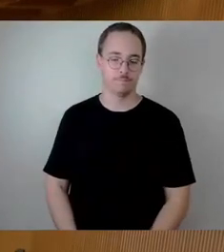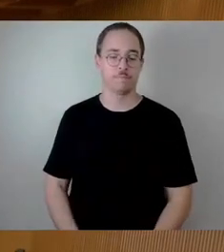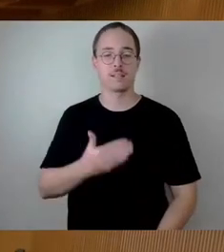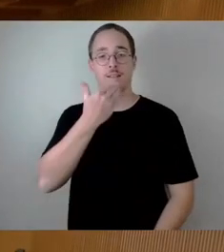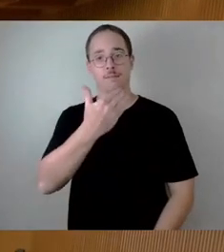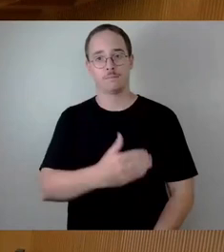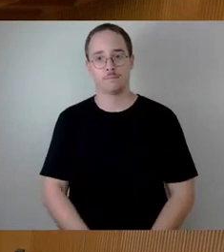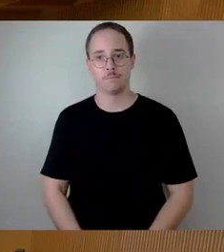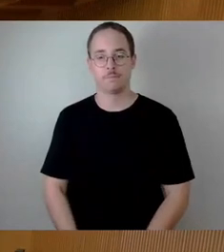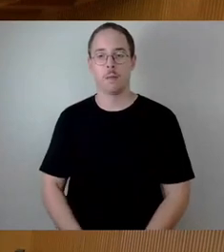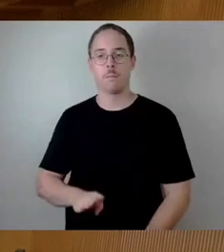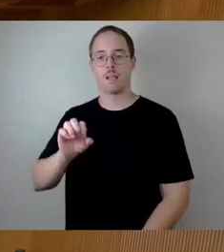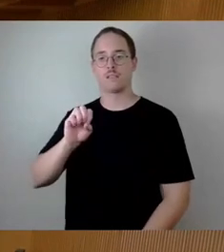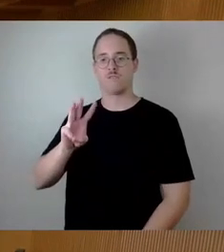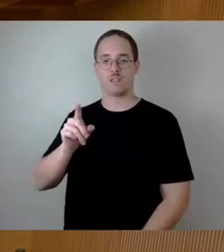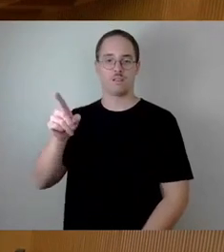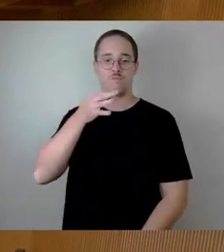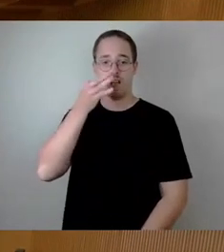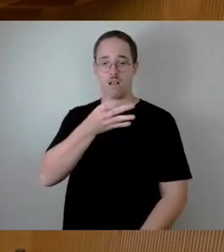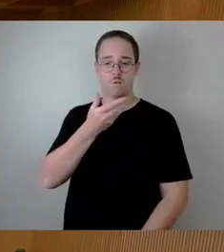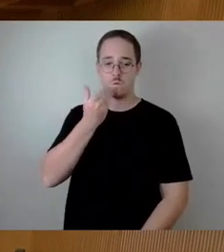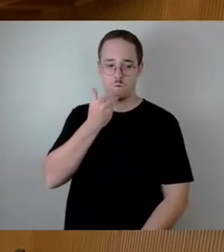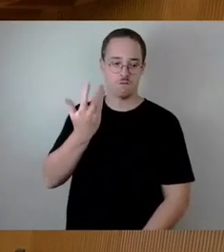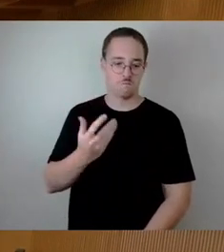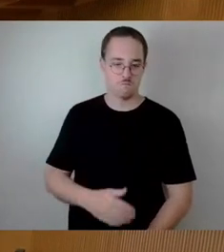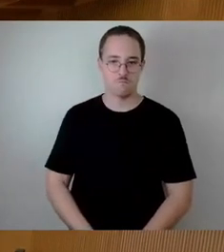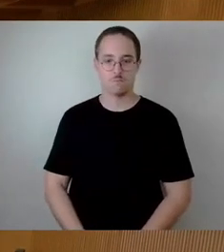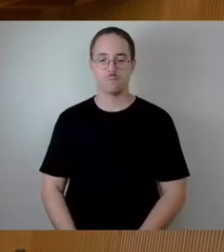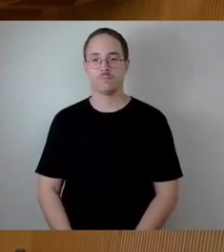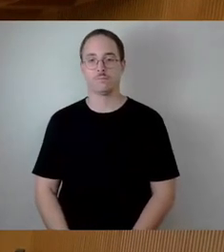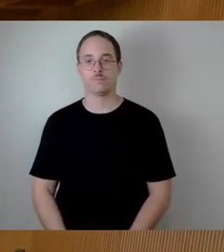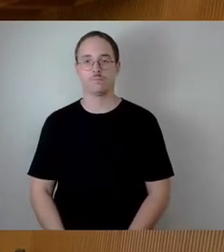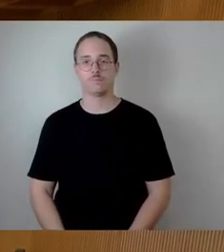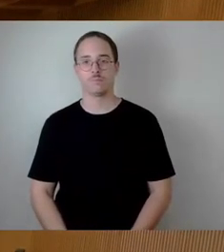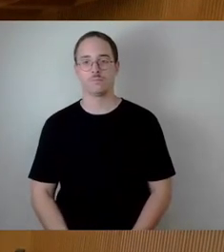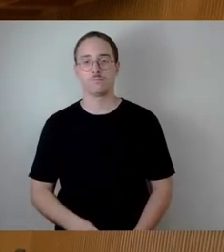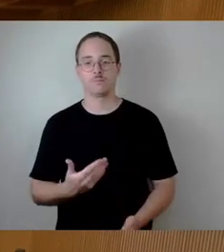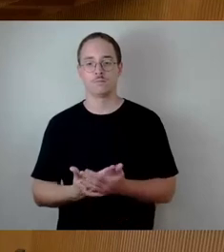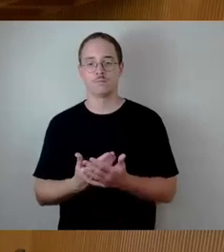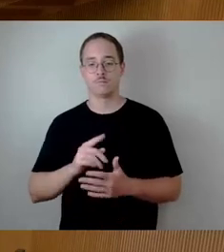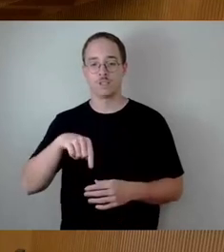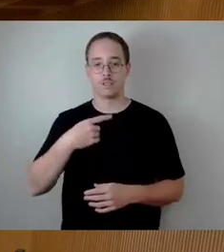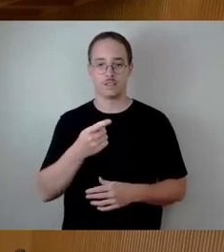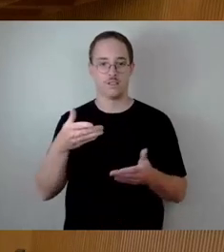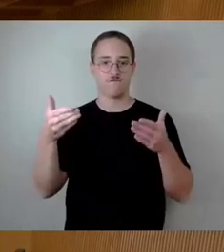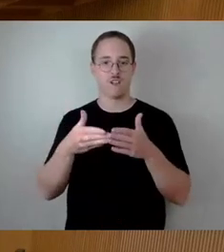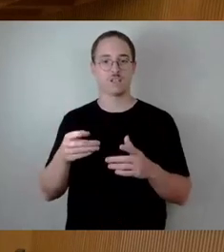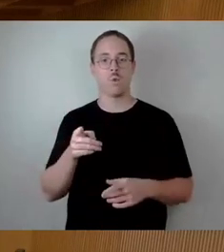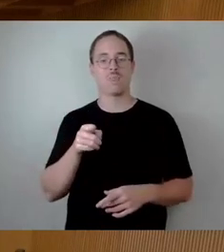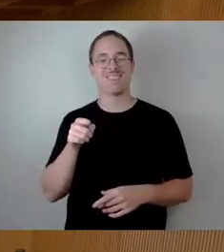Fragen eingereicht gehabt. Dann haben wir als nächstes Fraktion Die Linke. Herr Schäuble.